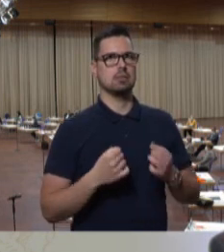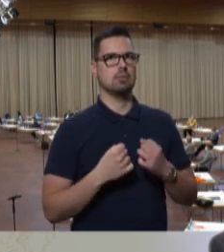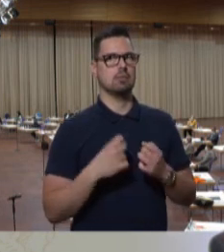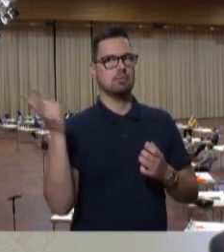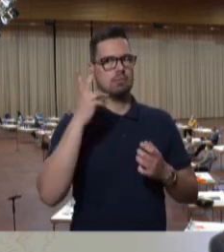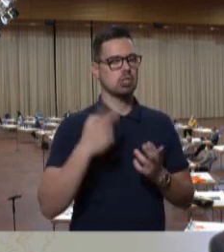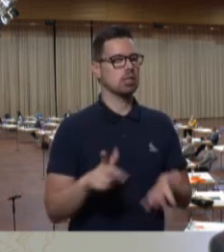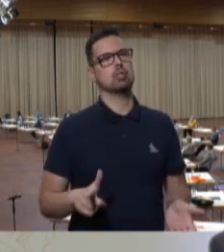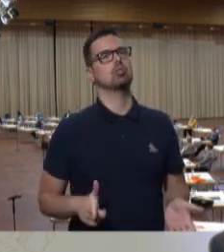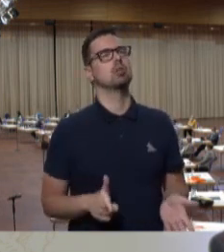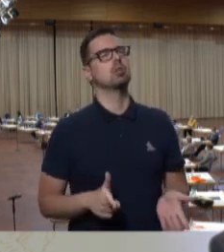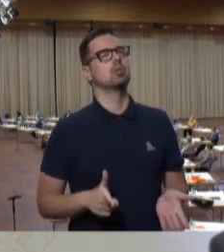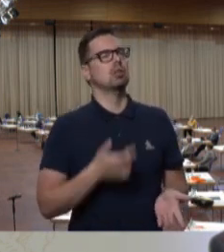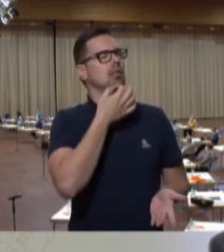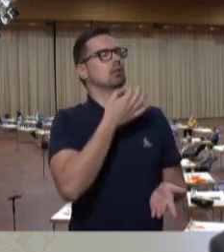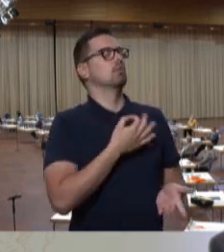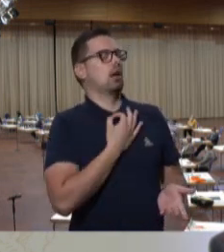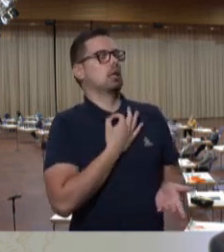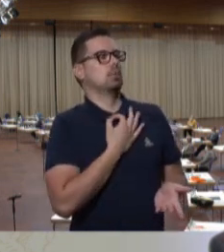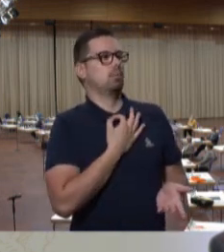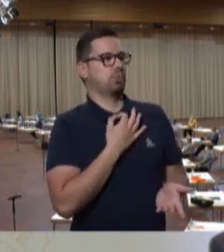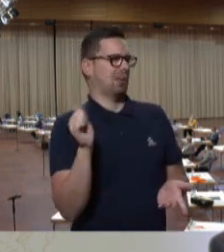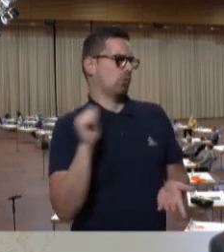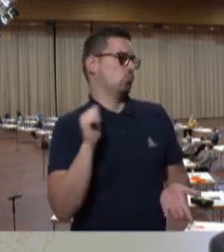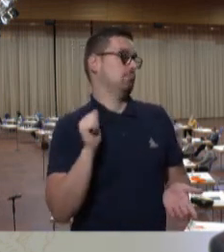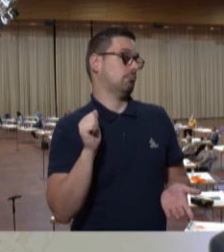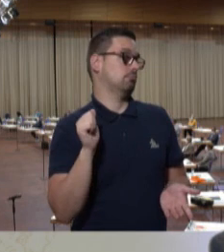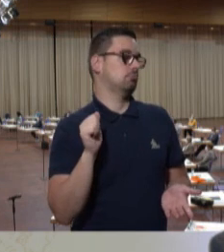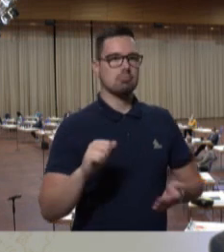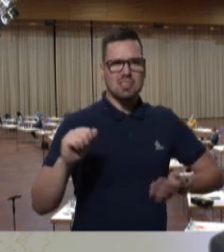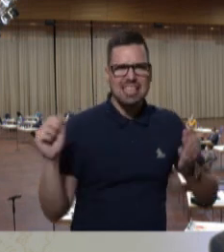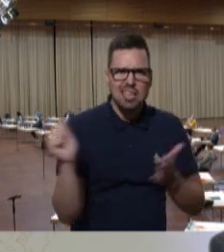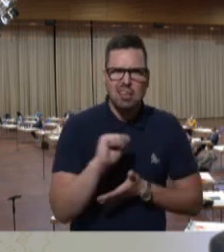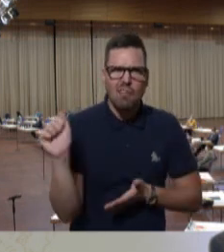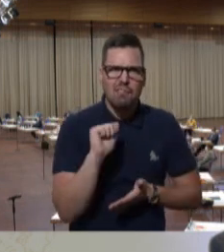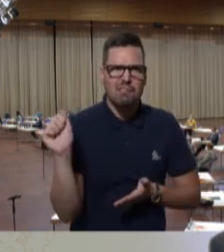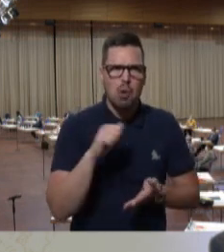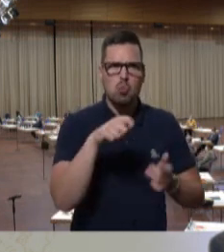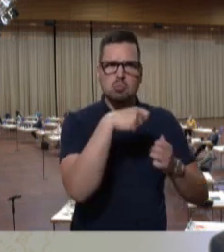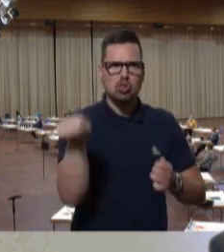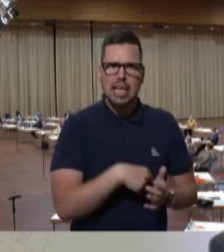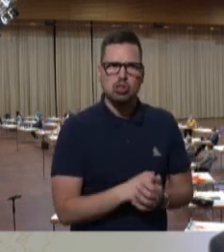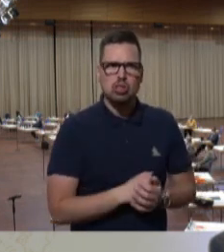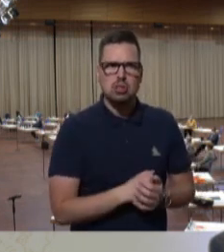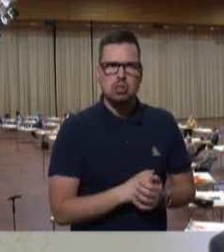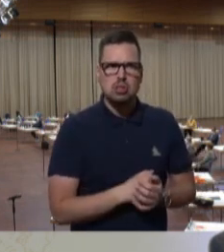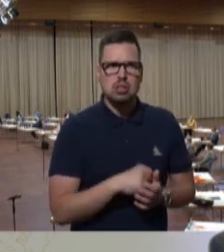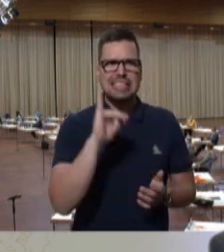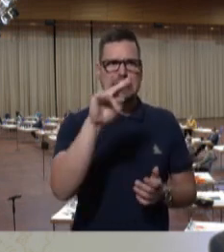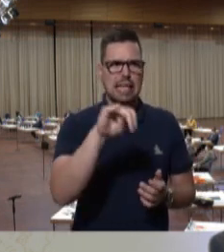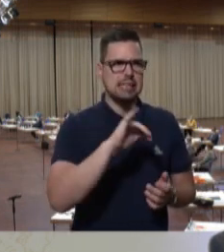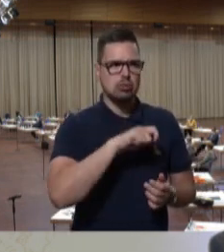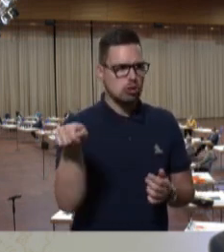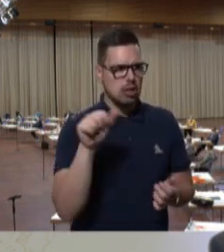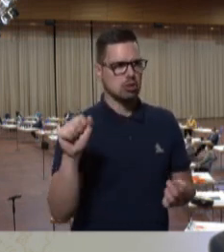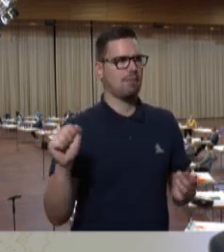Und da stellt sich mir ehrlich gesagt dann schon die Frage, warum? Warum soll das gestrichen werden? Das ist ja jetzt beileibe